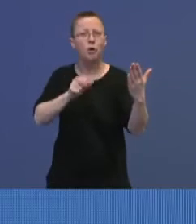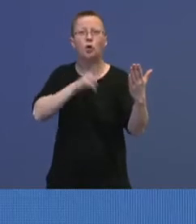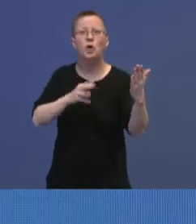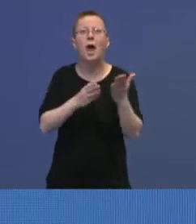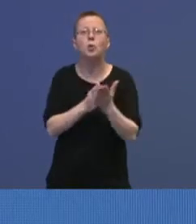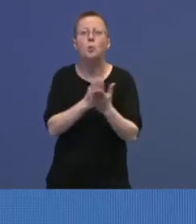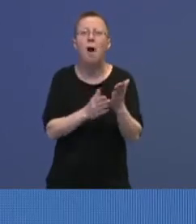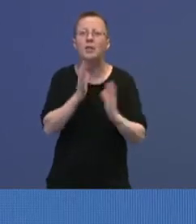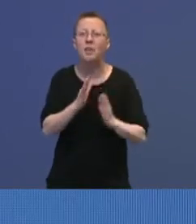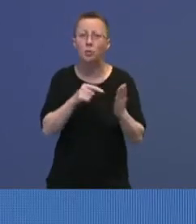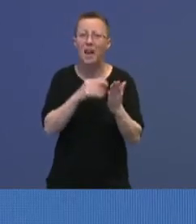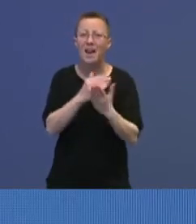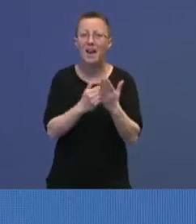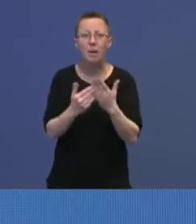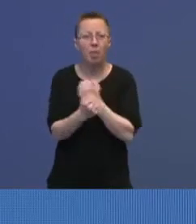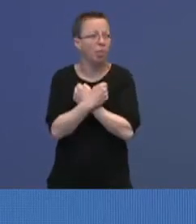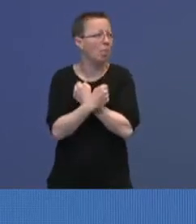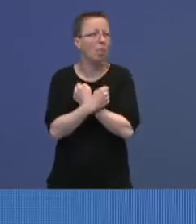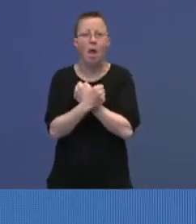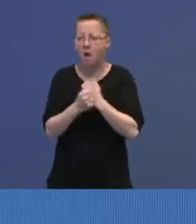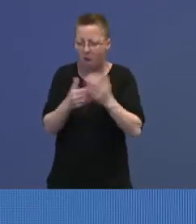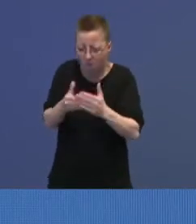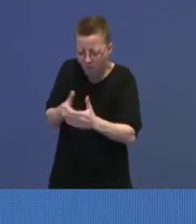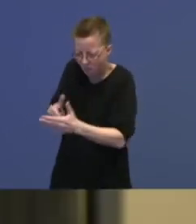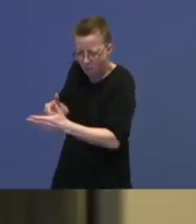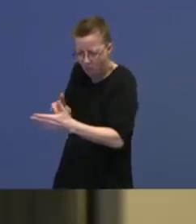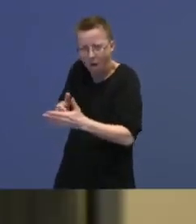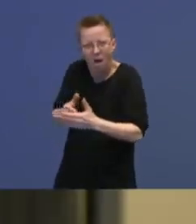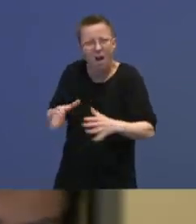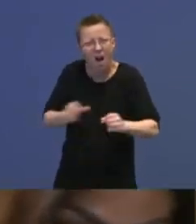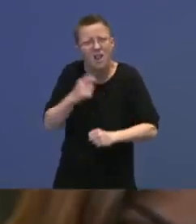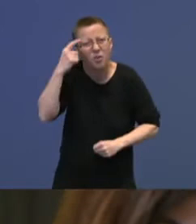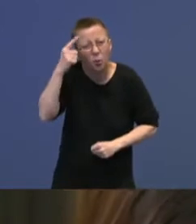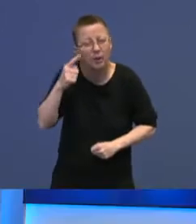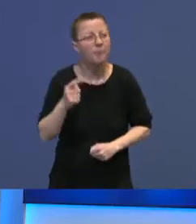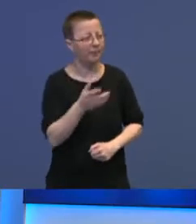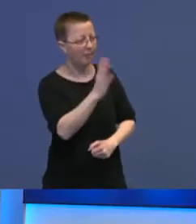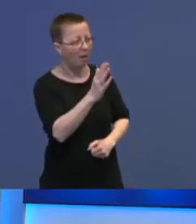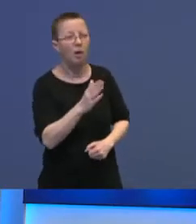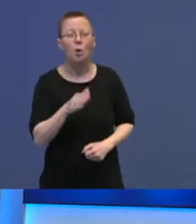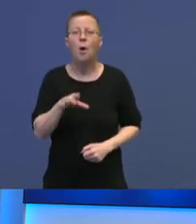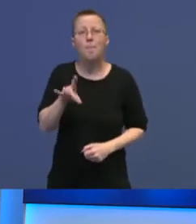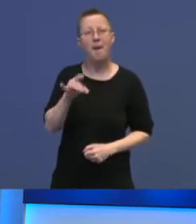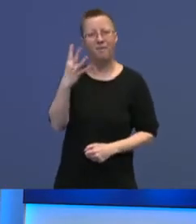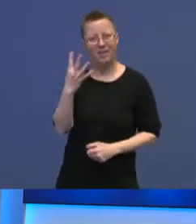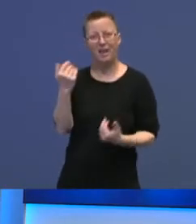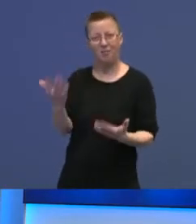normalsituasjon bli en tvangstrøy, og det tror jeg alle kommer til å forstå. Takk for det. Da er det P4, vær så god.